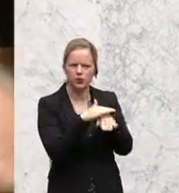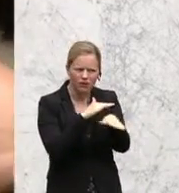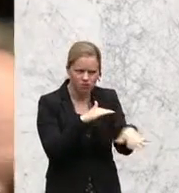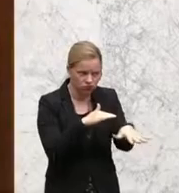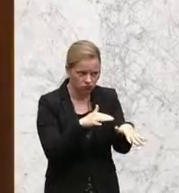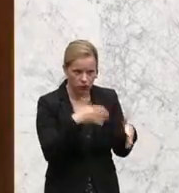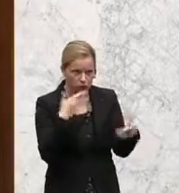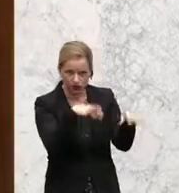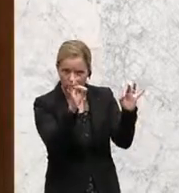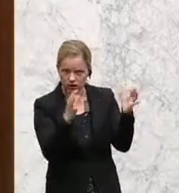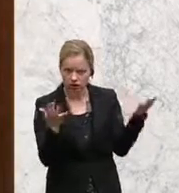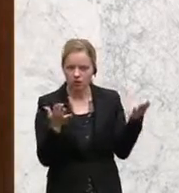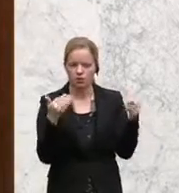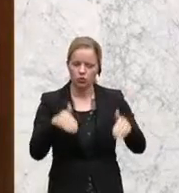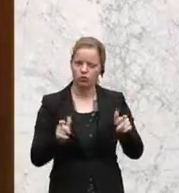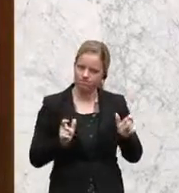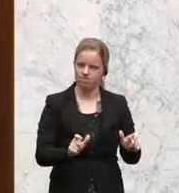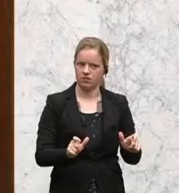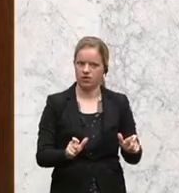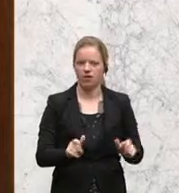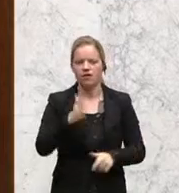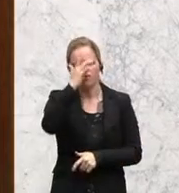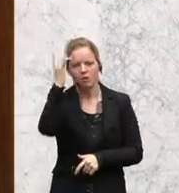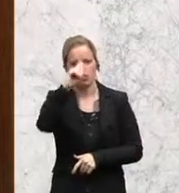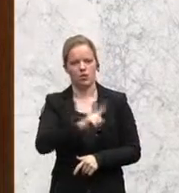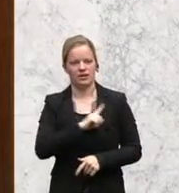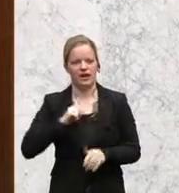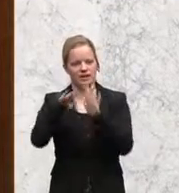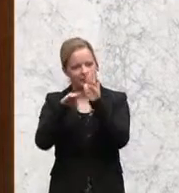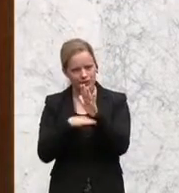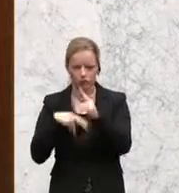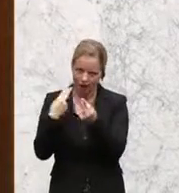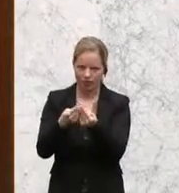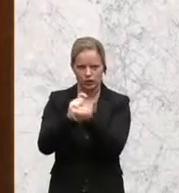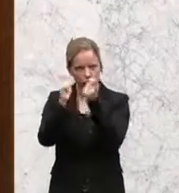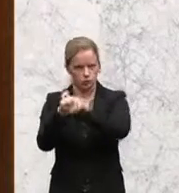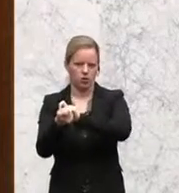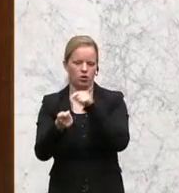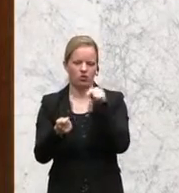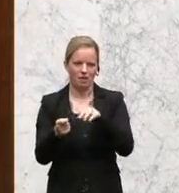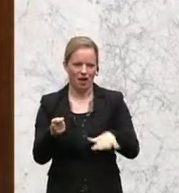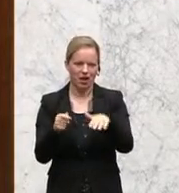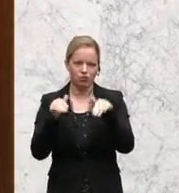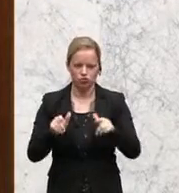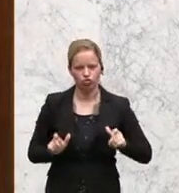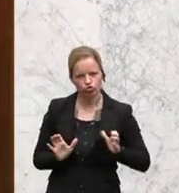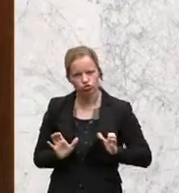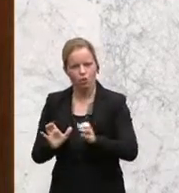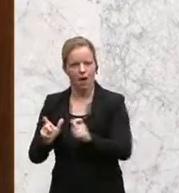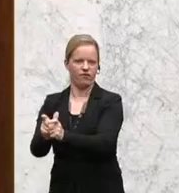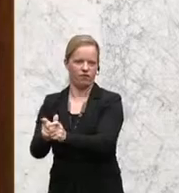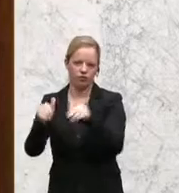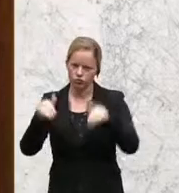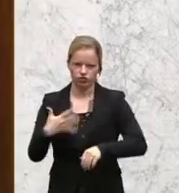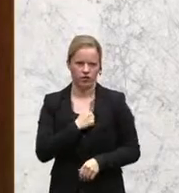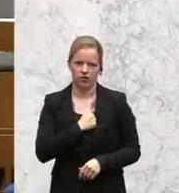verhindern, soll auch dementsprechend das Fremdenpolizeigesetz im Herbst adaptiert zu werden, um sie dort dementsprechend auch in Schutzhaft zu nehmen zu können. Das